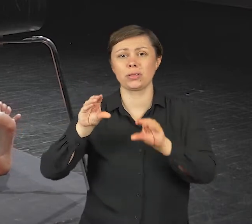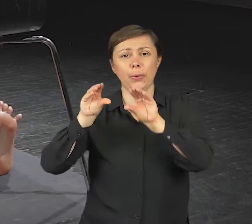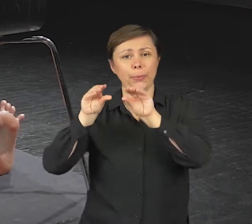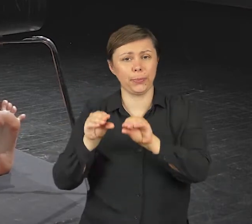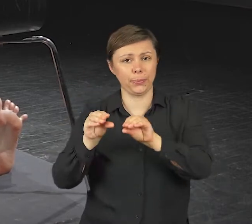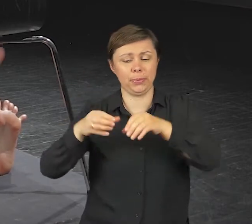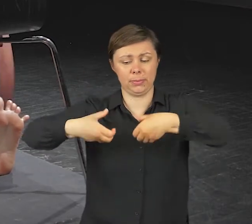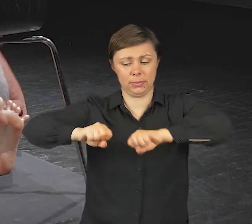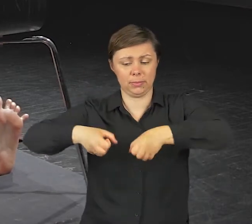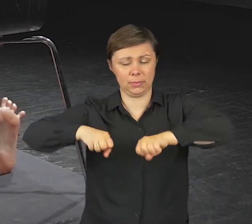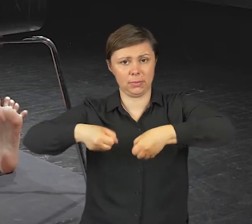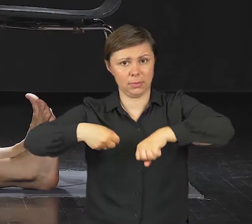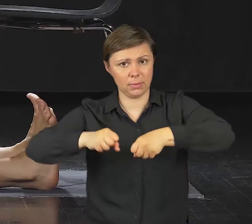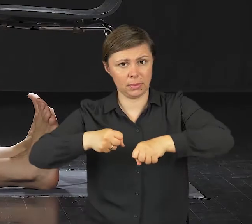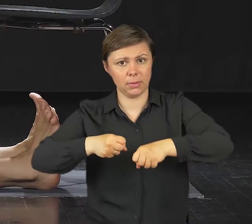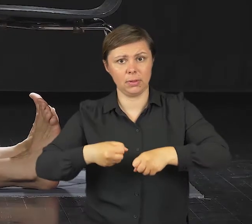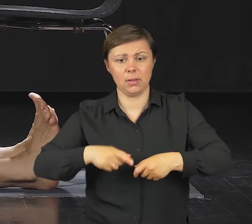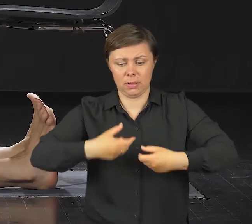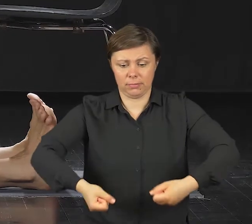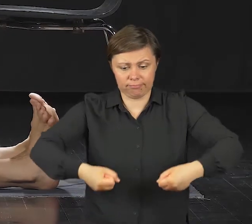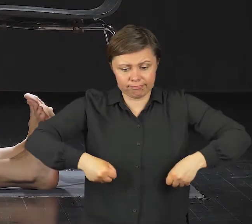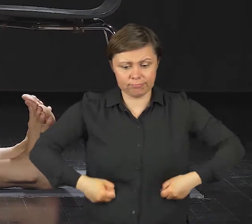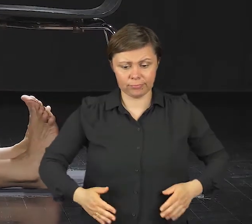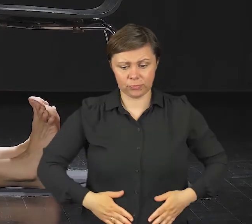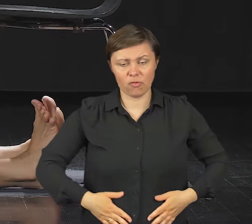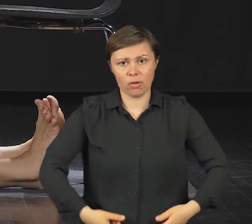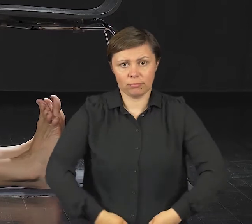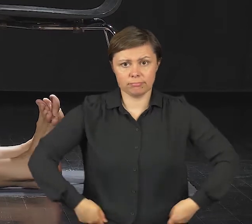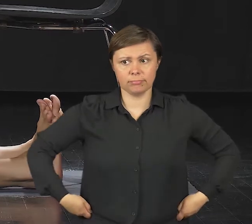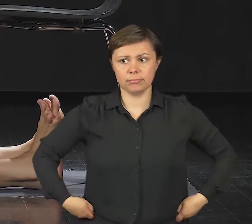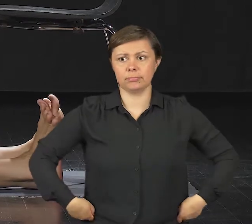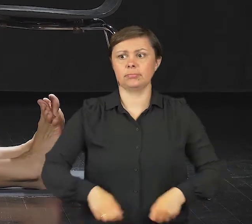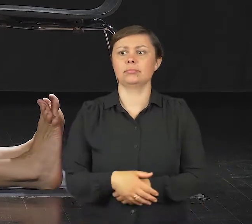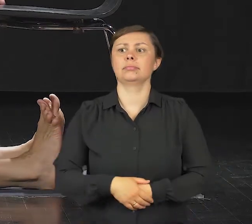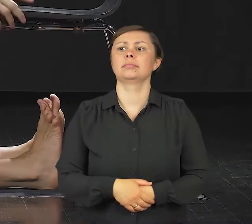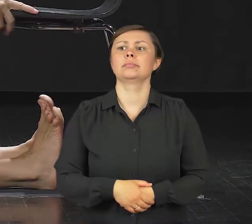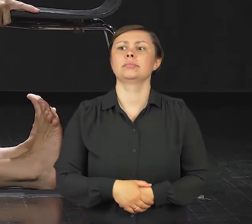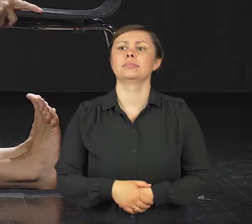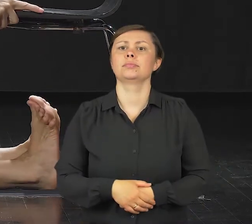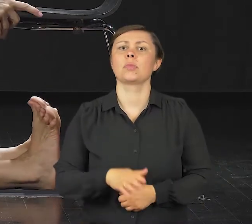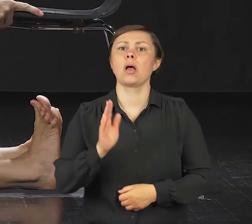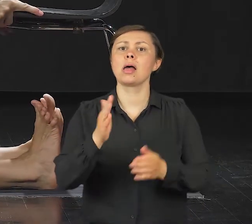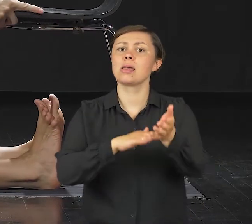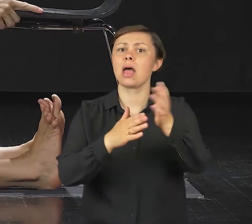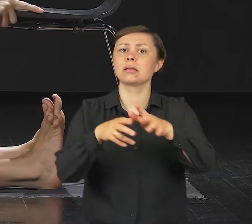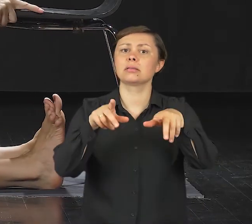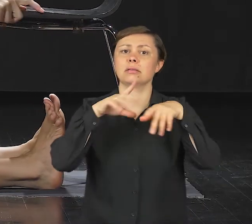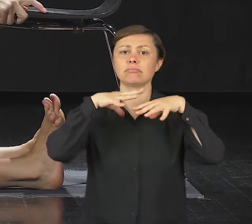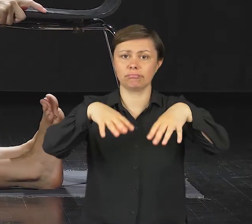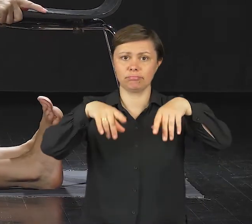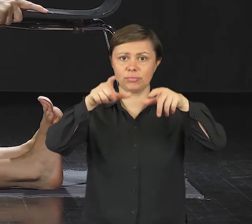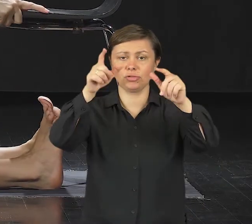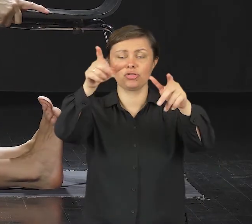umieścisz głęboko w swoich pachwinach. Ręce do przodu, chwycisz boki